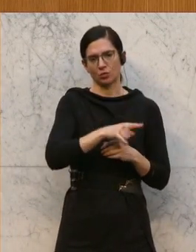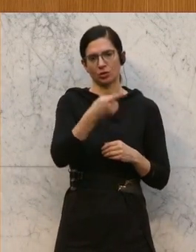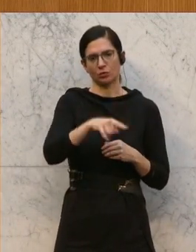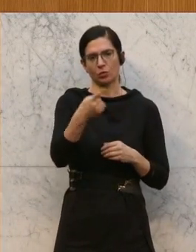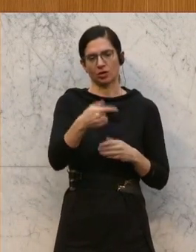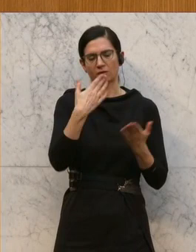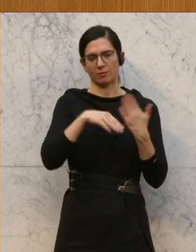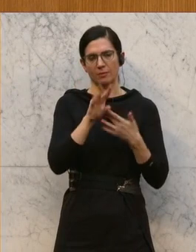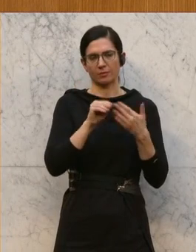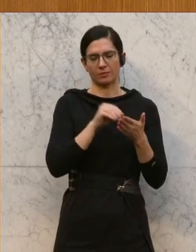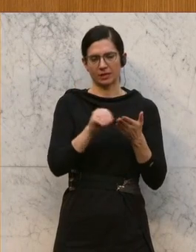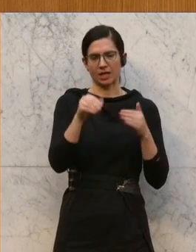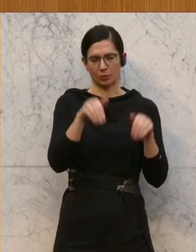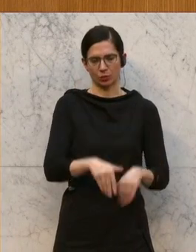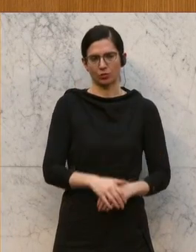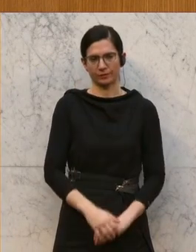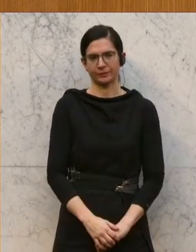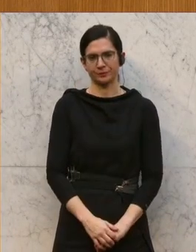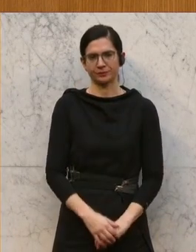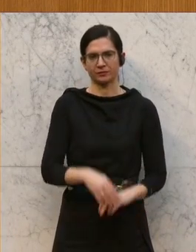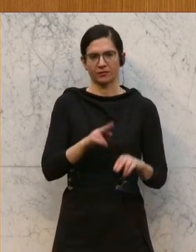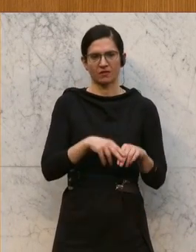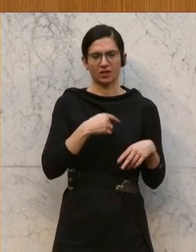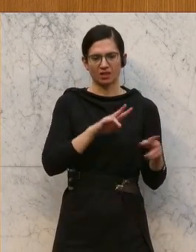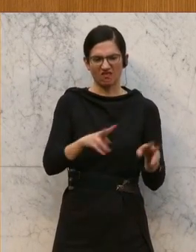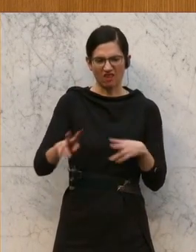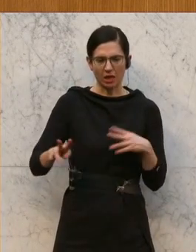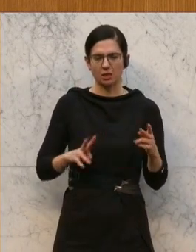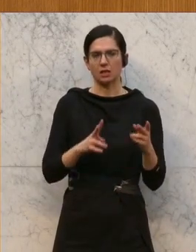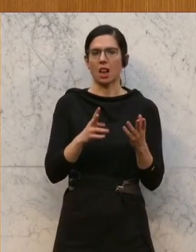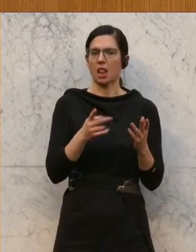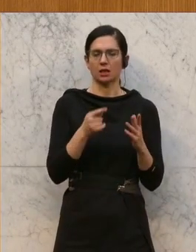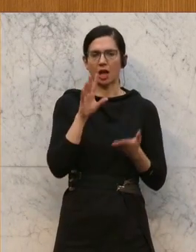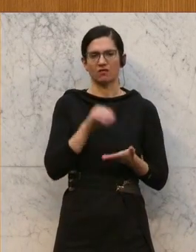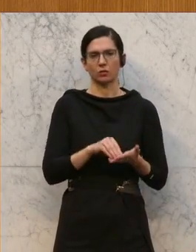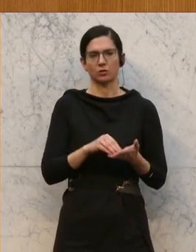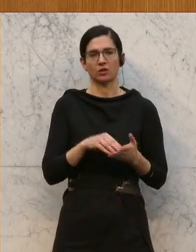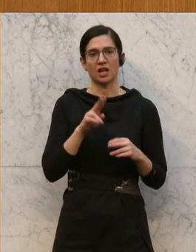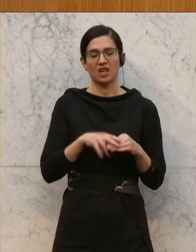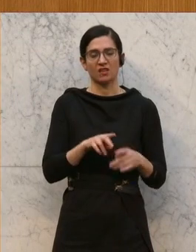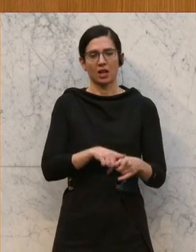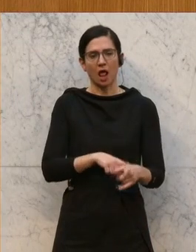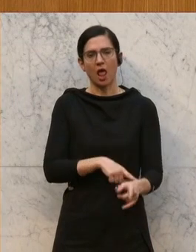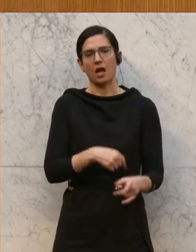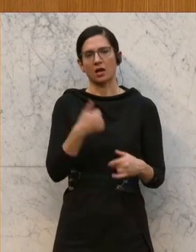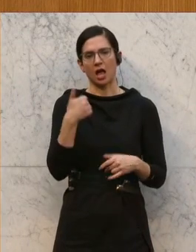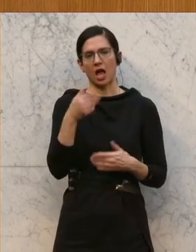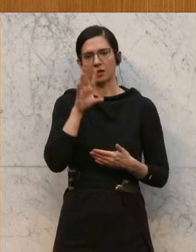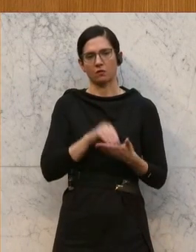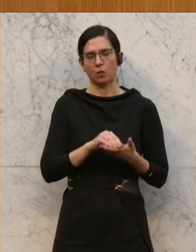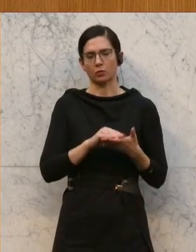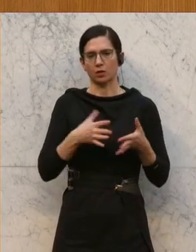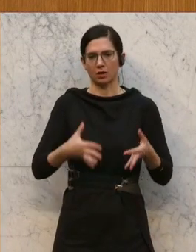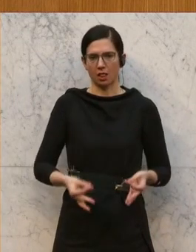ganz logisch. Und jemand, der häufig die Wohnung wechselt, der wird profitieren von dieser Gesetzesänderung. Jemand, der länger in einer und derselben Wohnung bleibt,